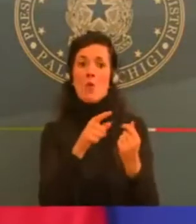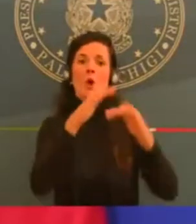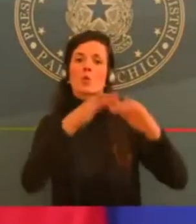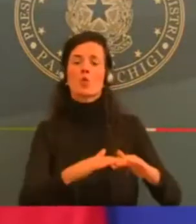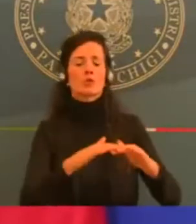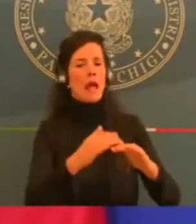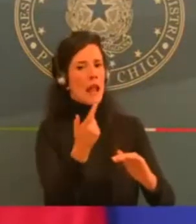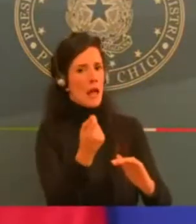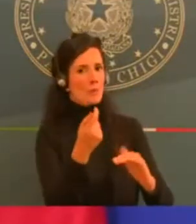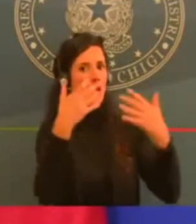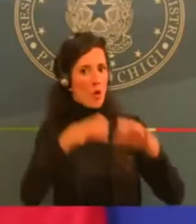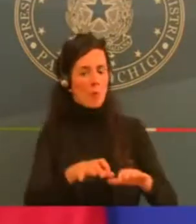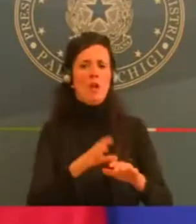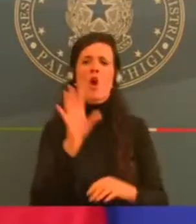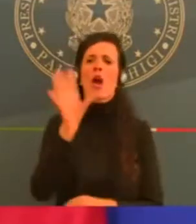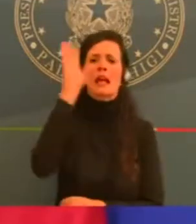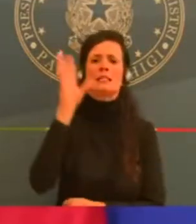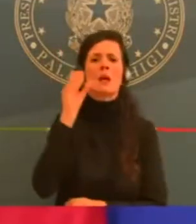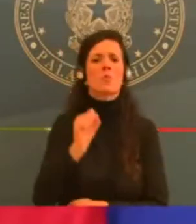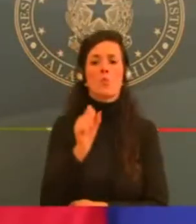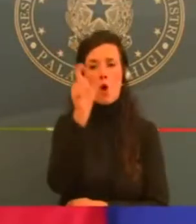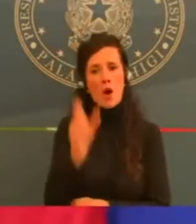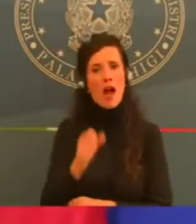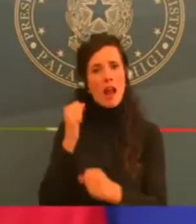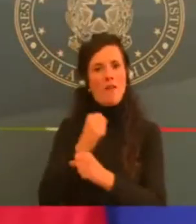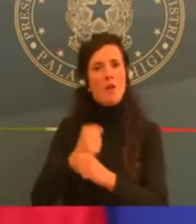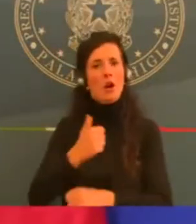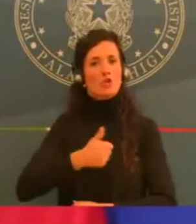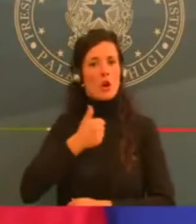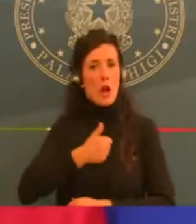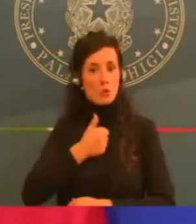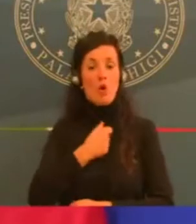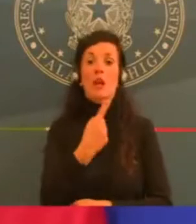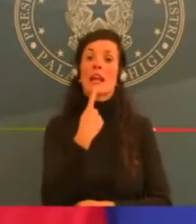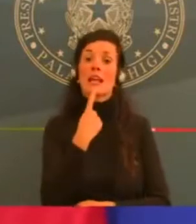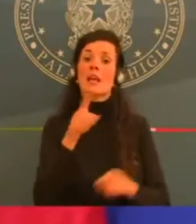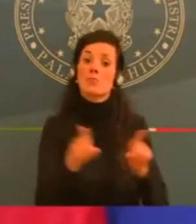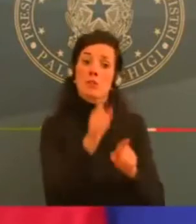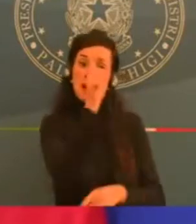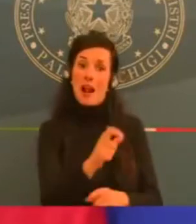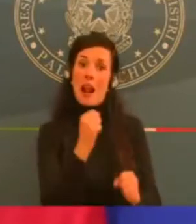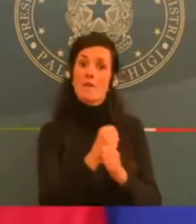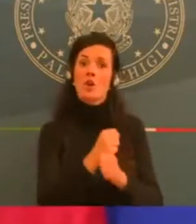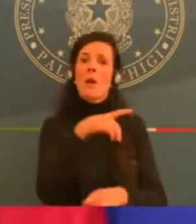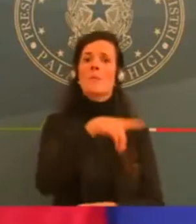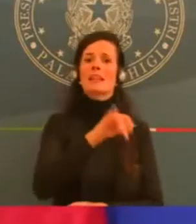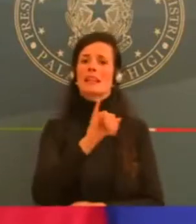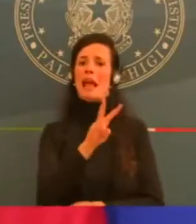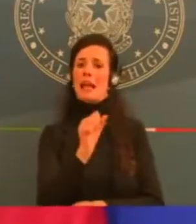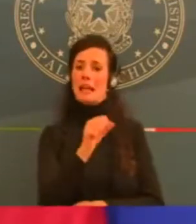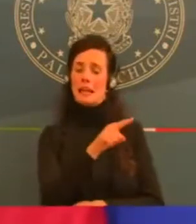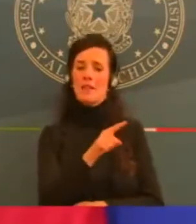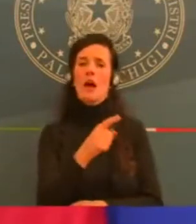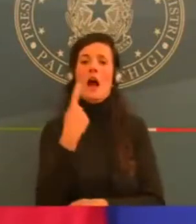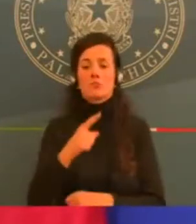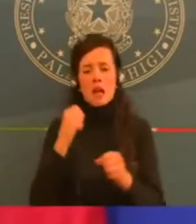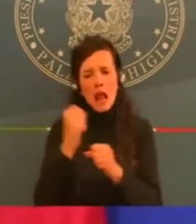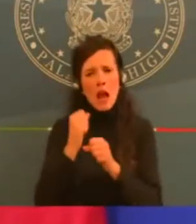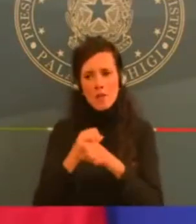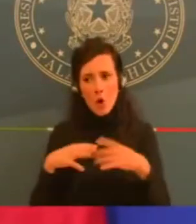tutti insieme e questo è un beneficio per tutto il Paese e soprattutto per le categorie più colpite. In ogni caso,